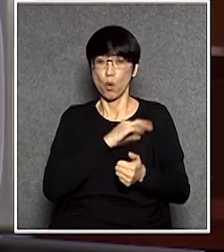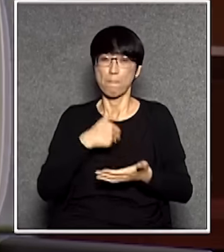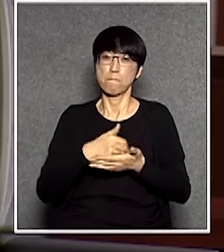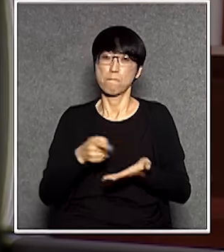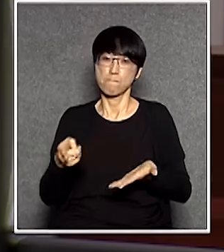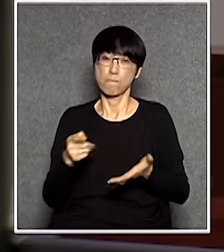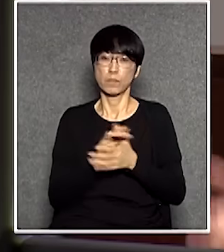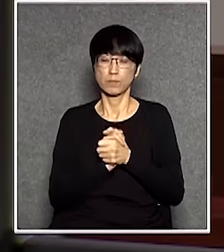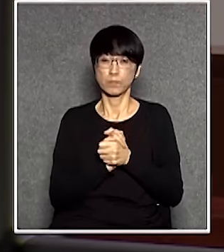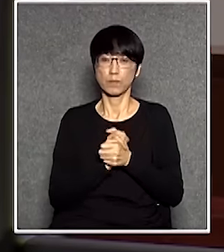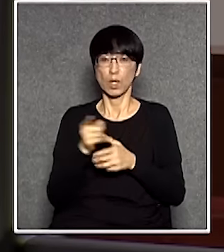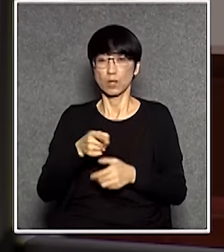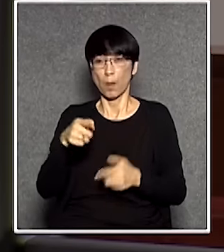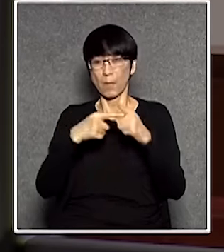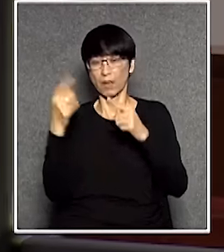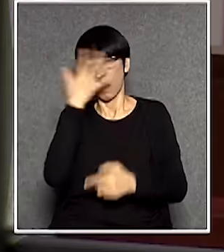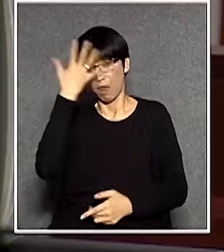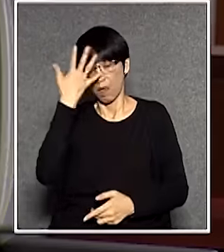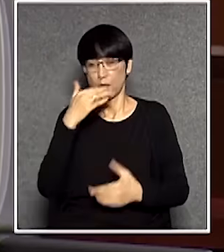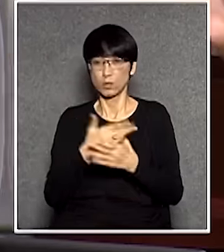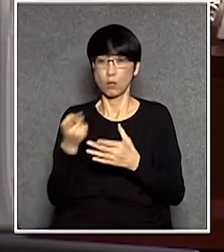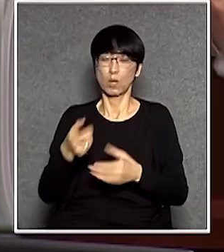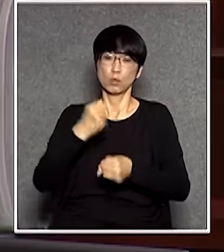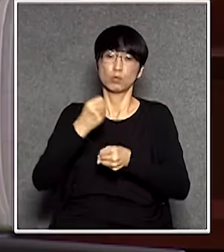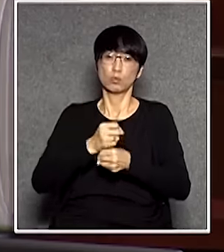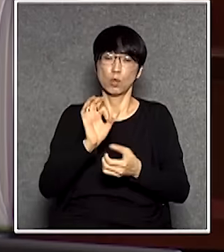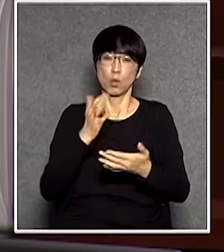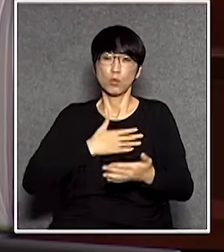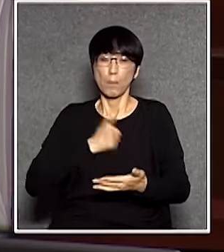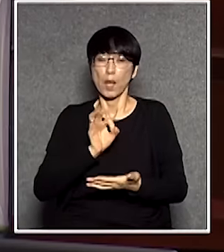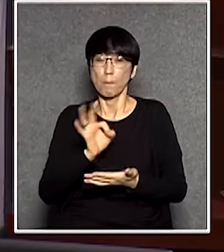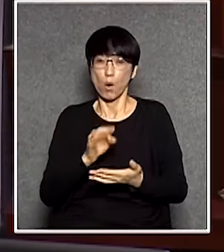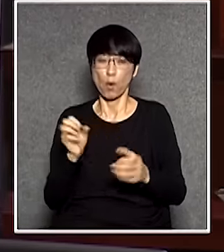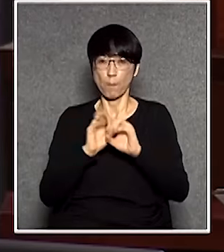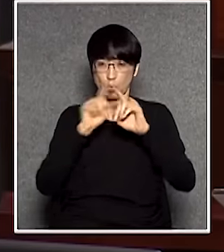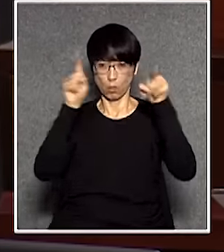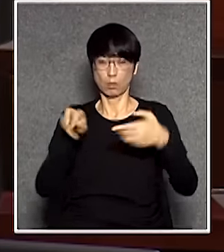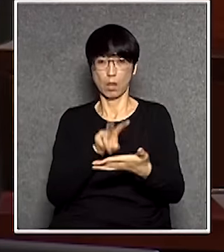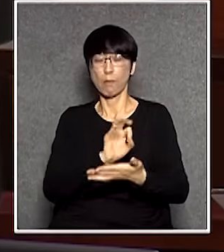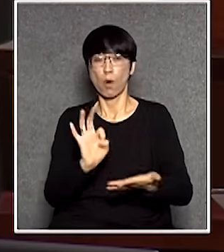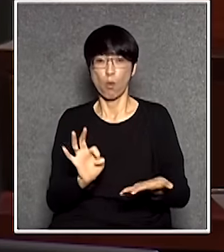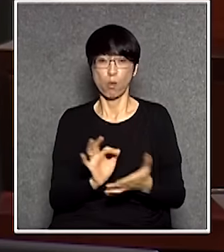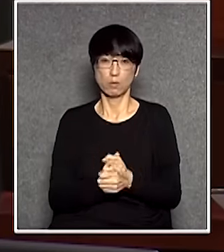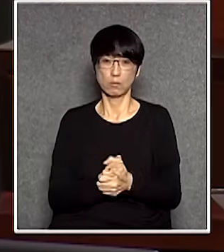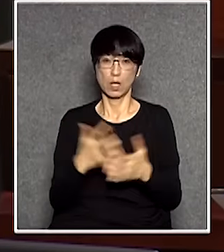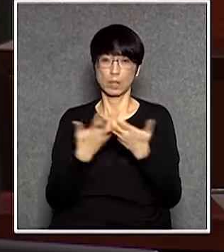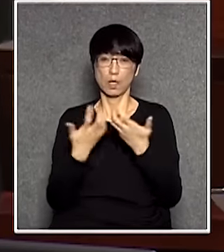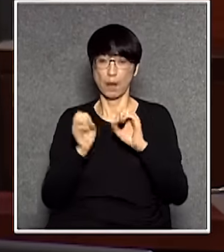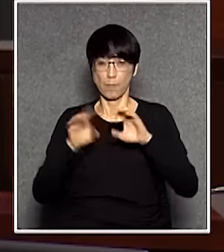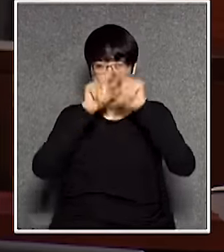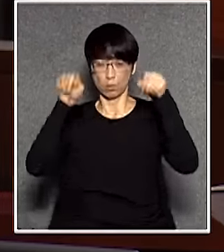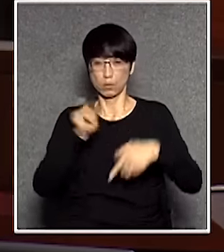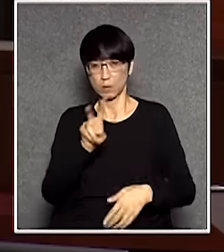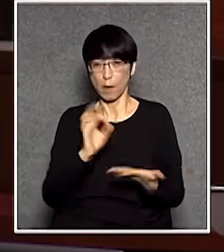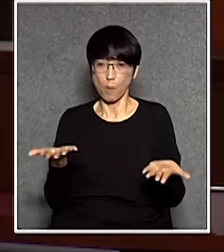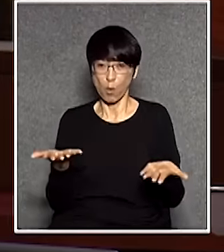議員然後那班人有夢查查因為大家是不做功夫是不拿帳委會的報告來看不拿審計處的報告來看這個